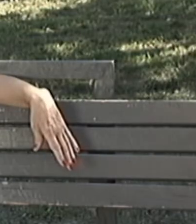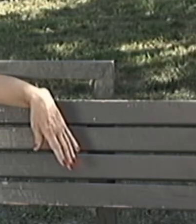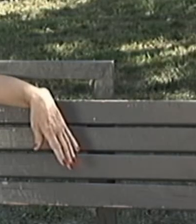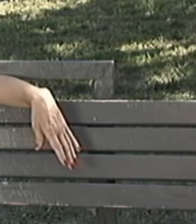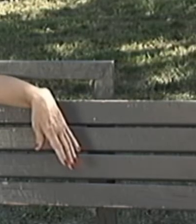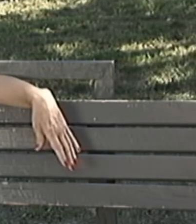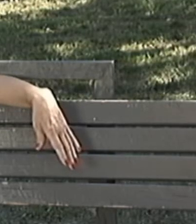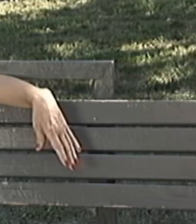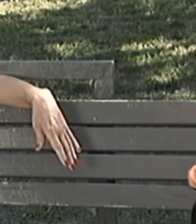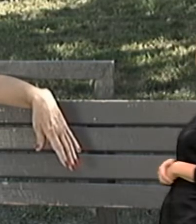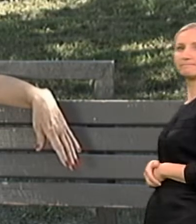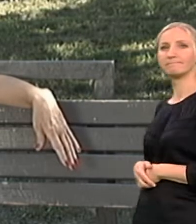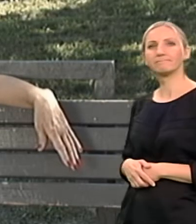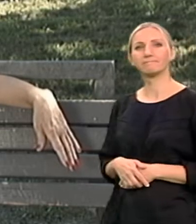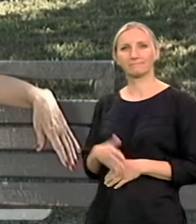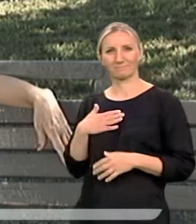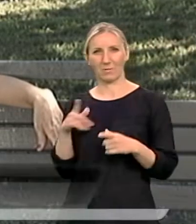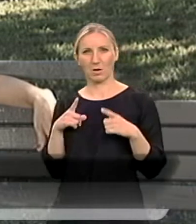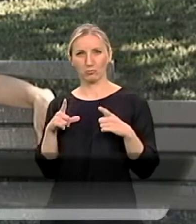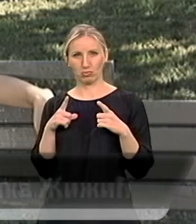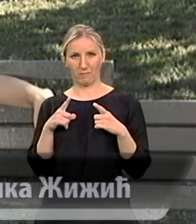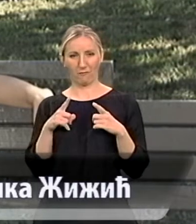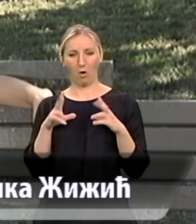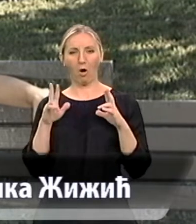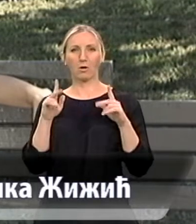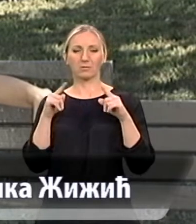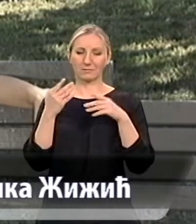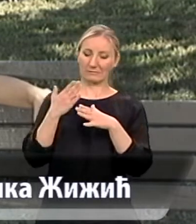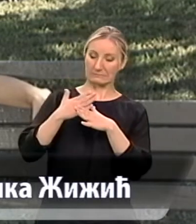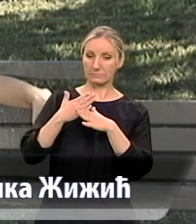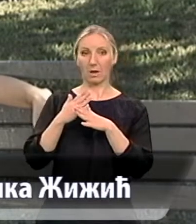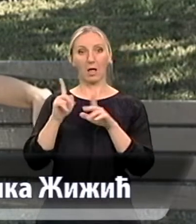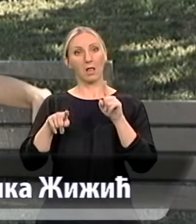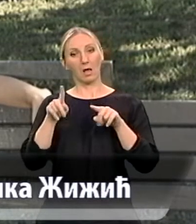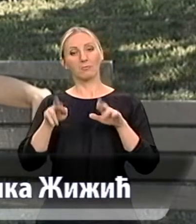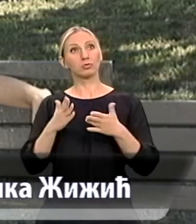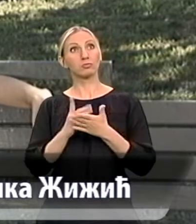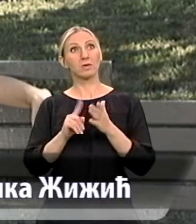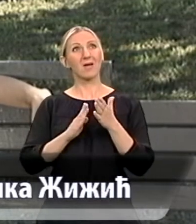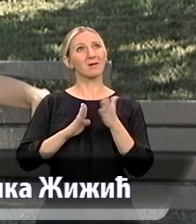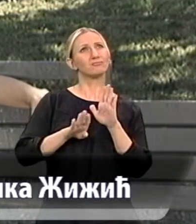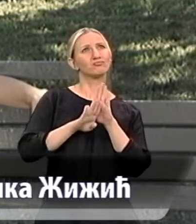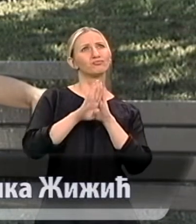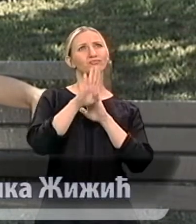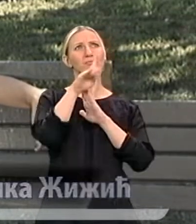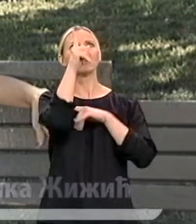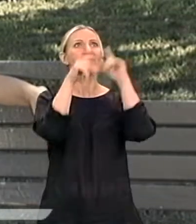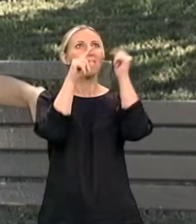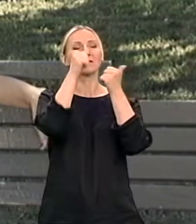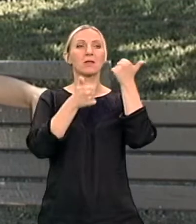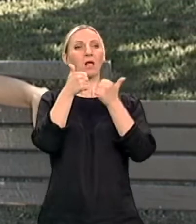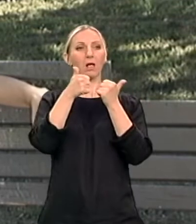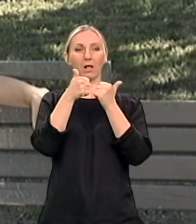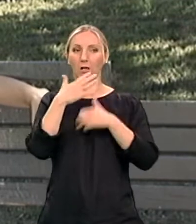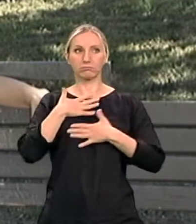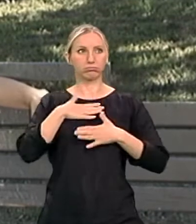Na toj tankoj liniji naših života postoje momenti koji nas mogu odvesti do zvezda, ali ispustiti i u tamne hodnike vilajeta. I upravo